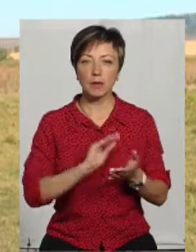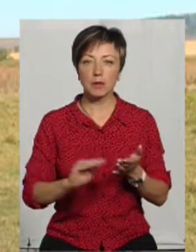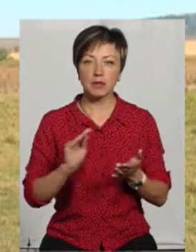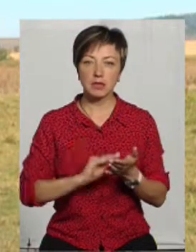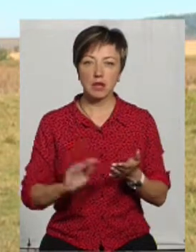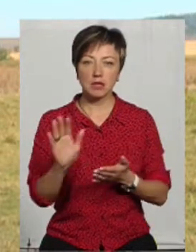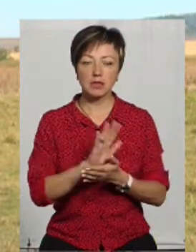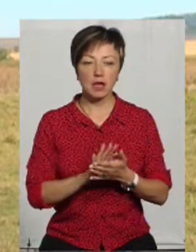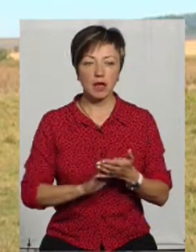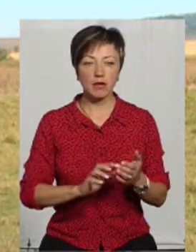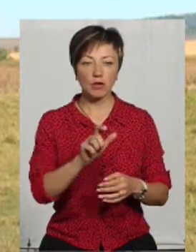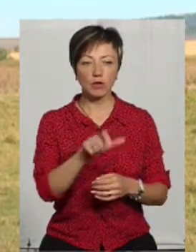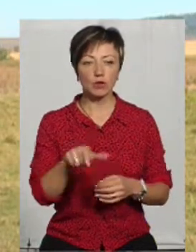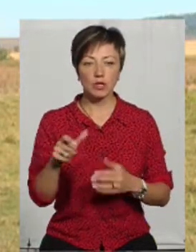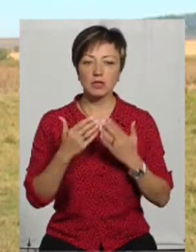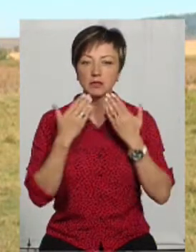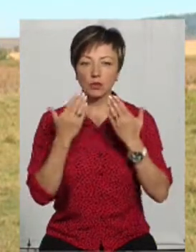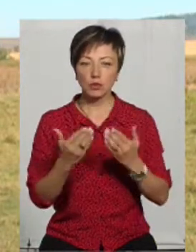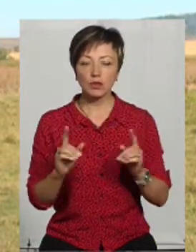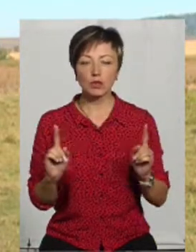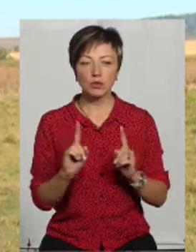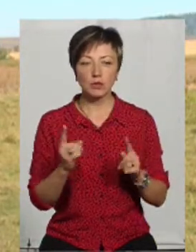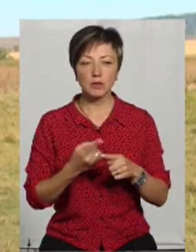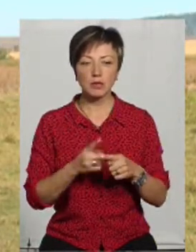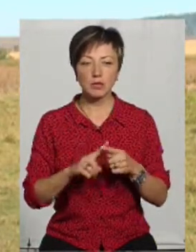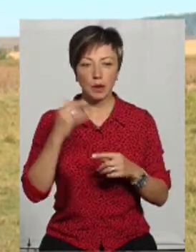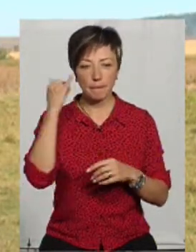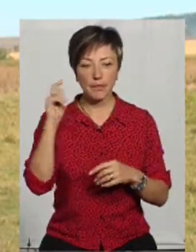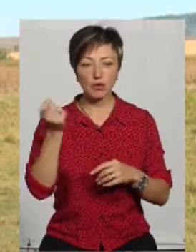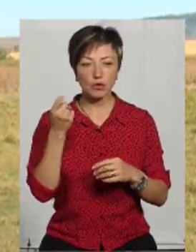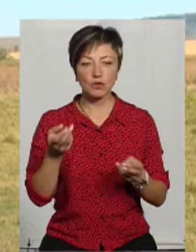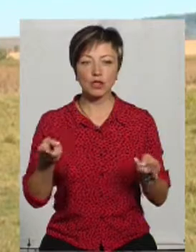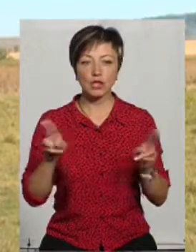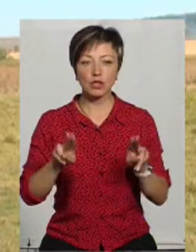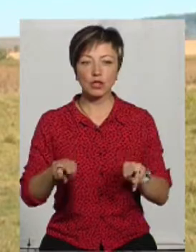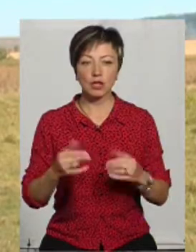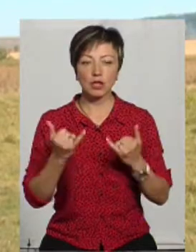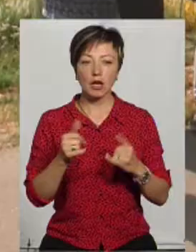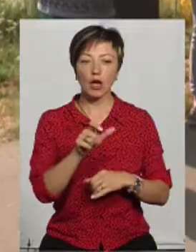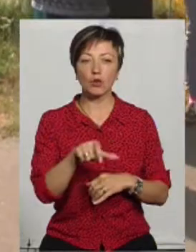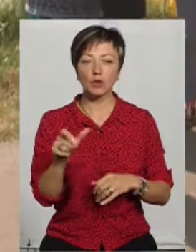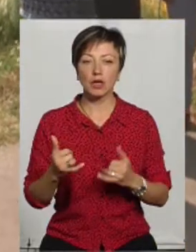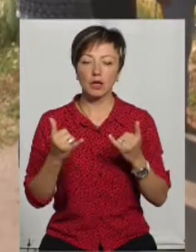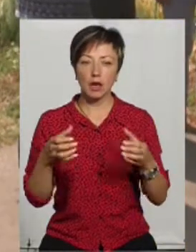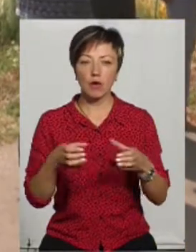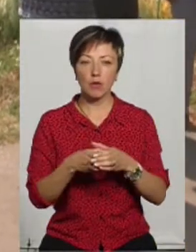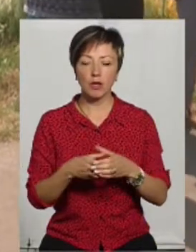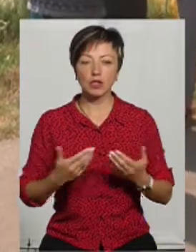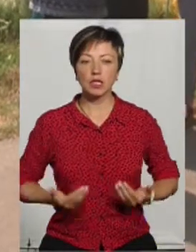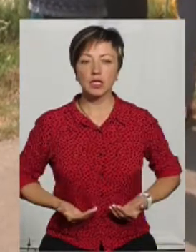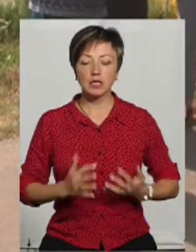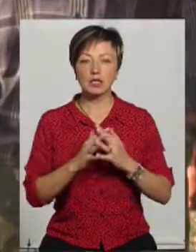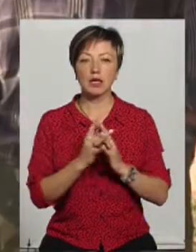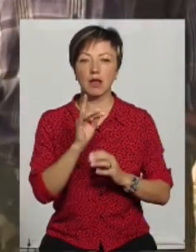заяву. Заяву звернулися з тим, щоб це пасовище залишили для людей, для громади. Жителька села Райківці